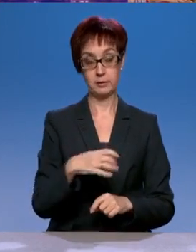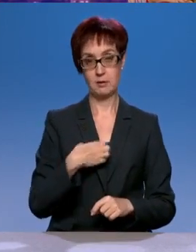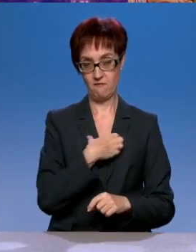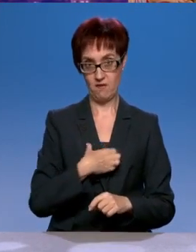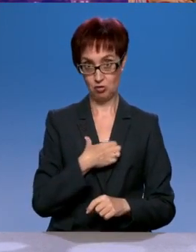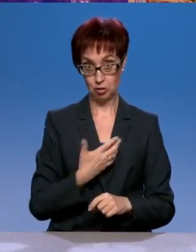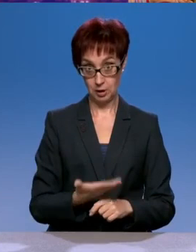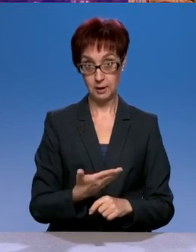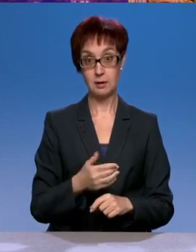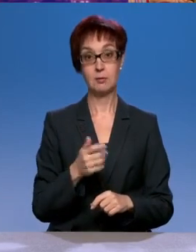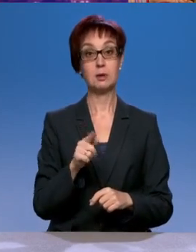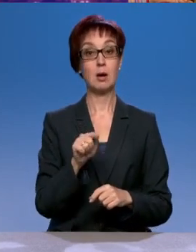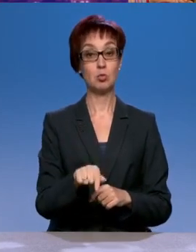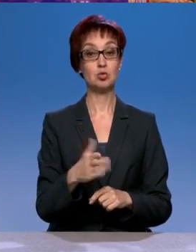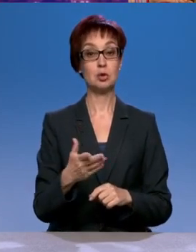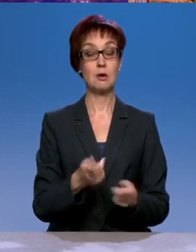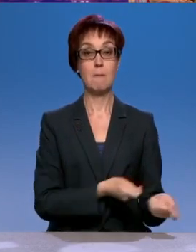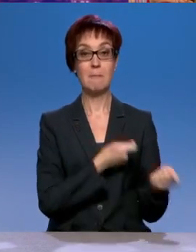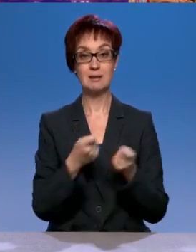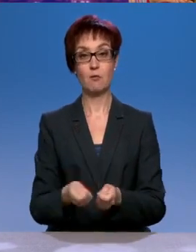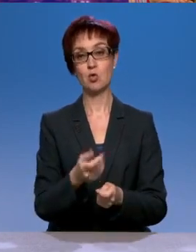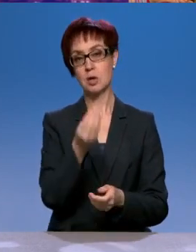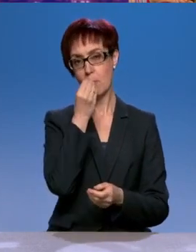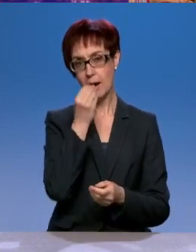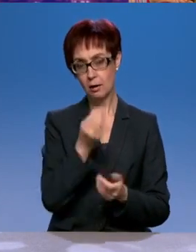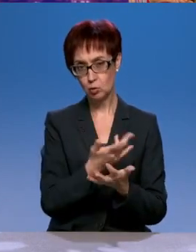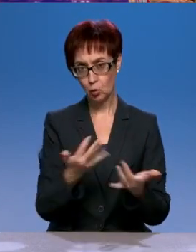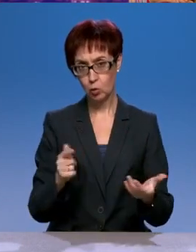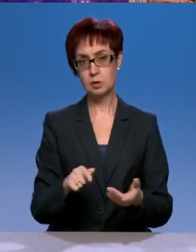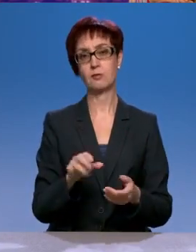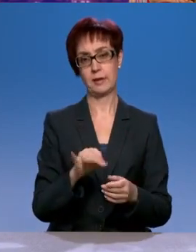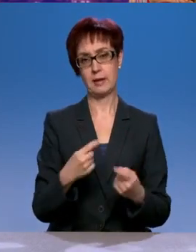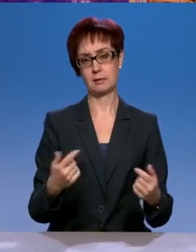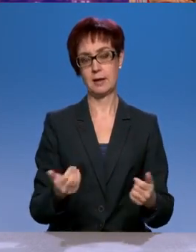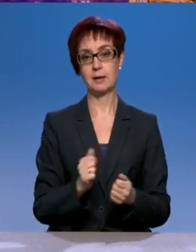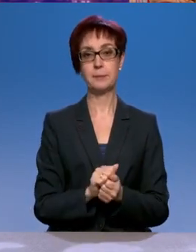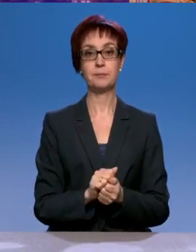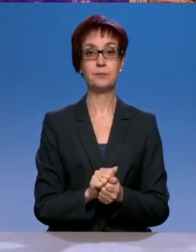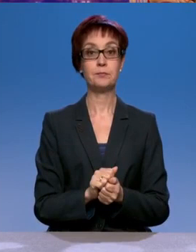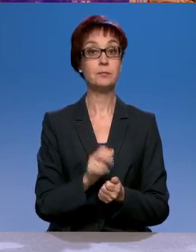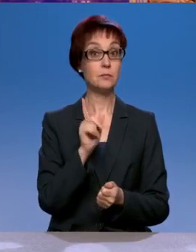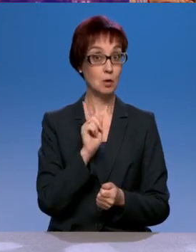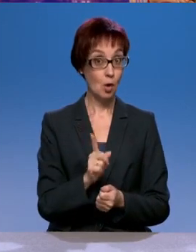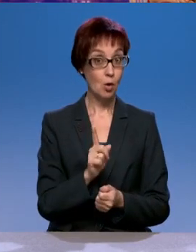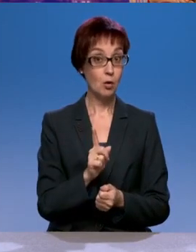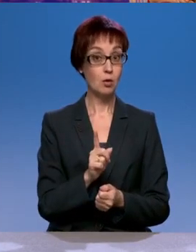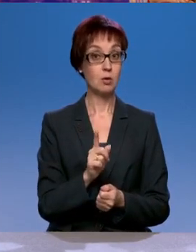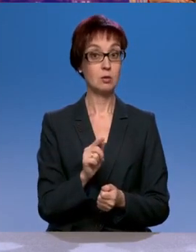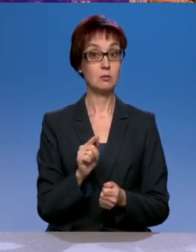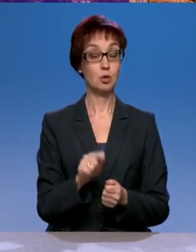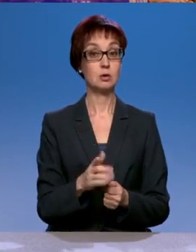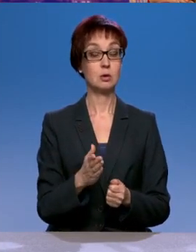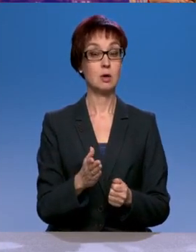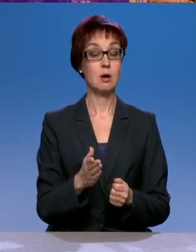важны, потому что это подвоз продуктов. Да, да, да, это государственная абсолютно ответственность. Да, как бы, но те же куски